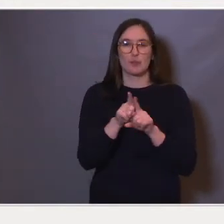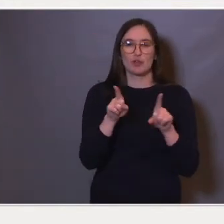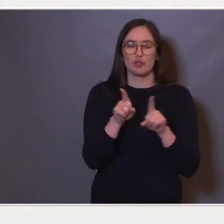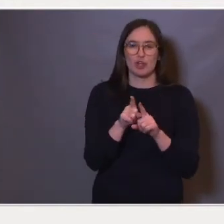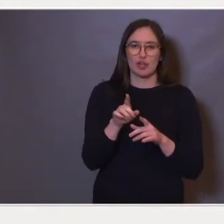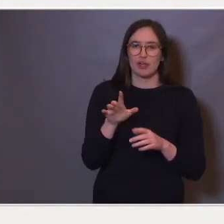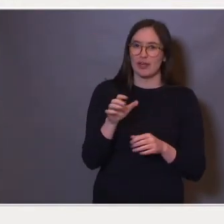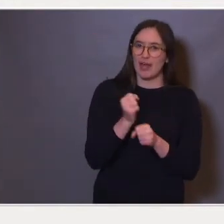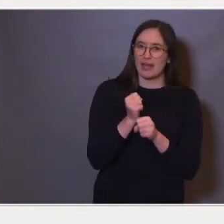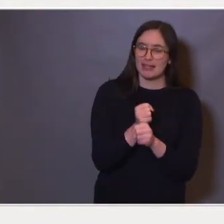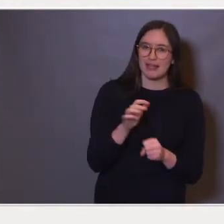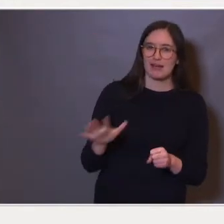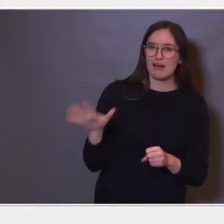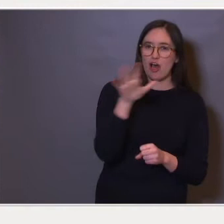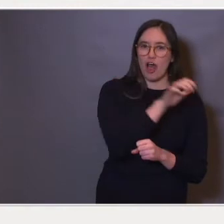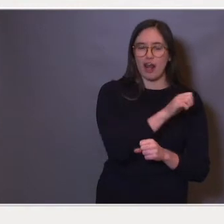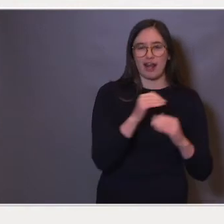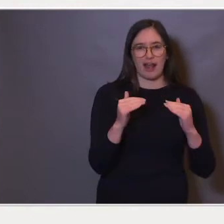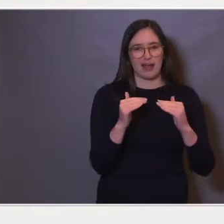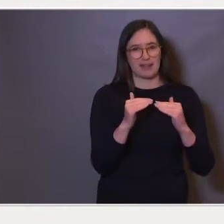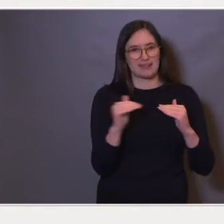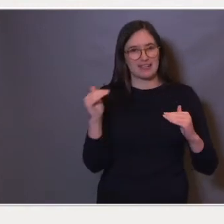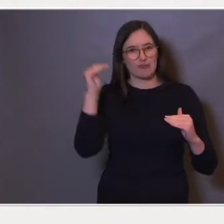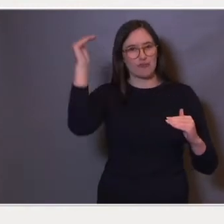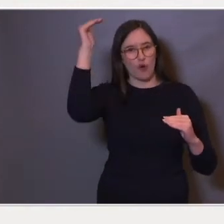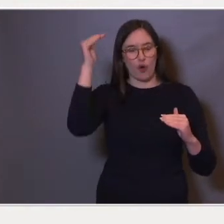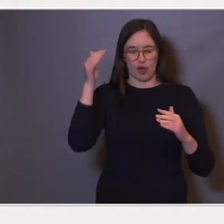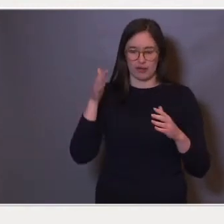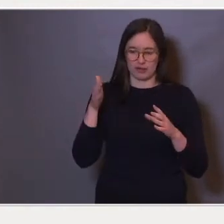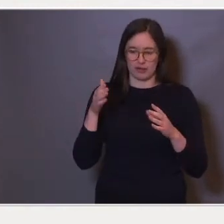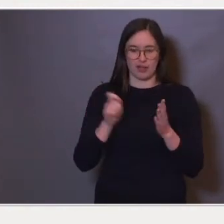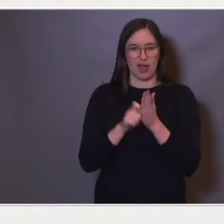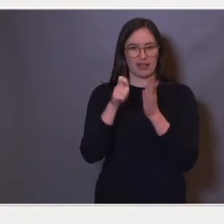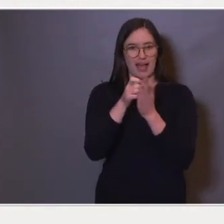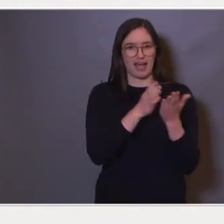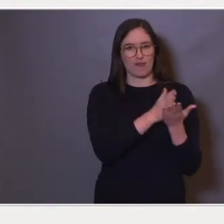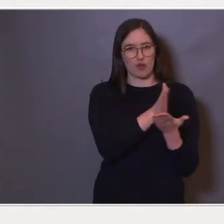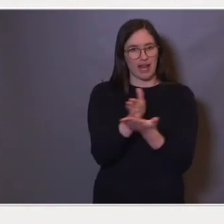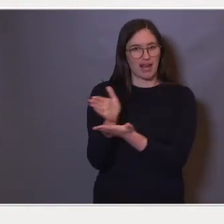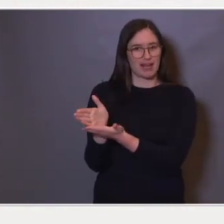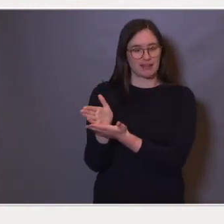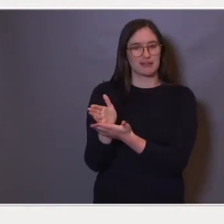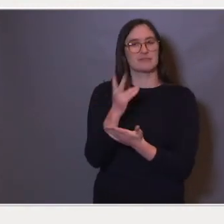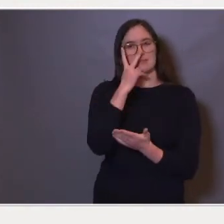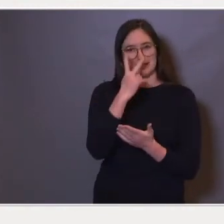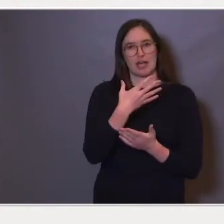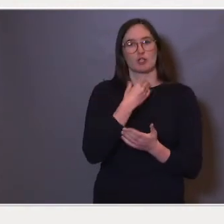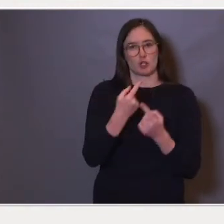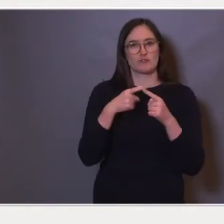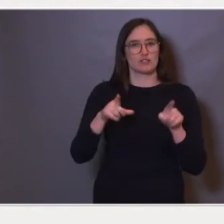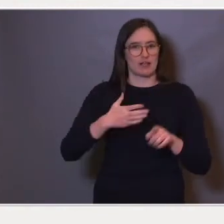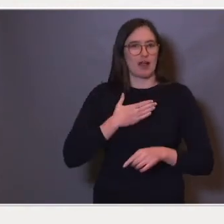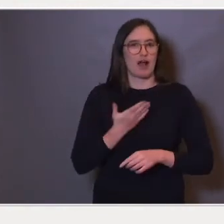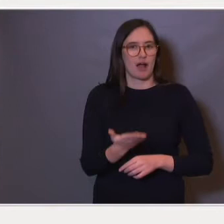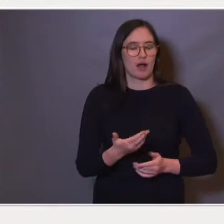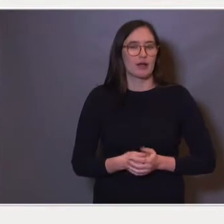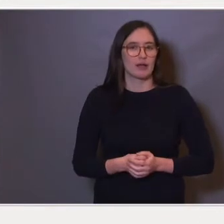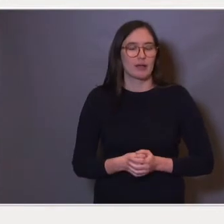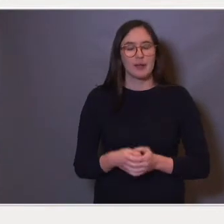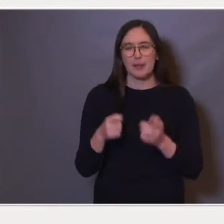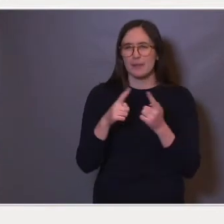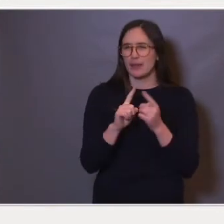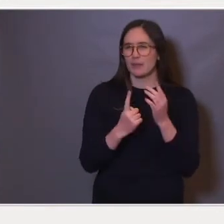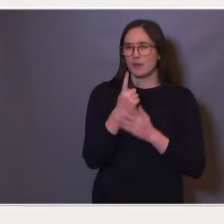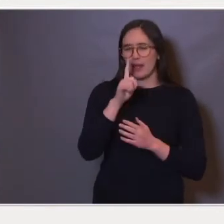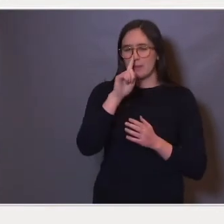nivåer av karakterfordeling så viser disse kjønnsforskjellene seg. Men det er kanskje lettest å